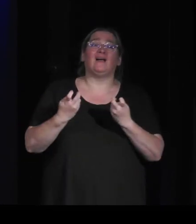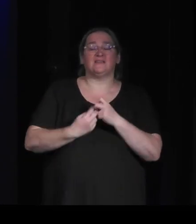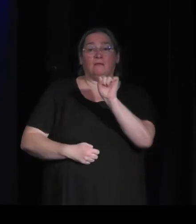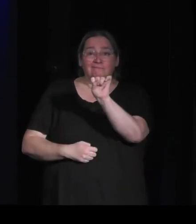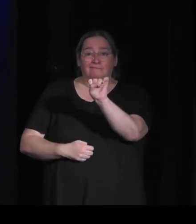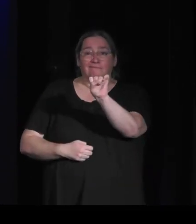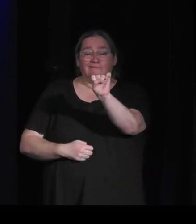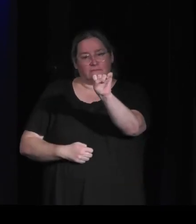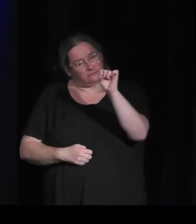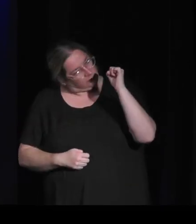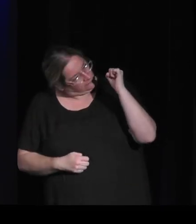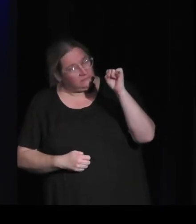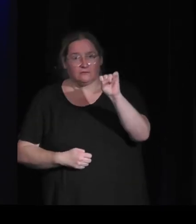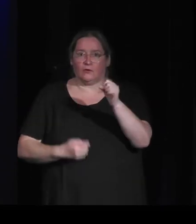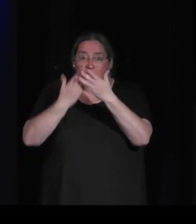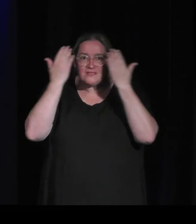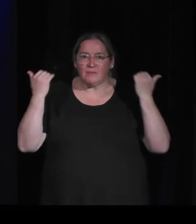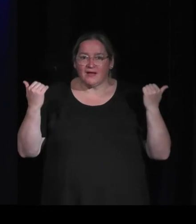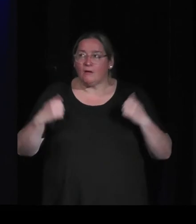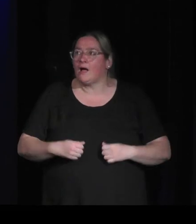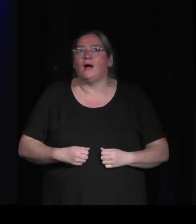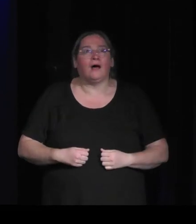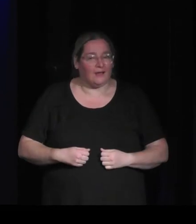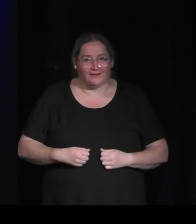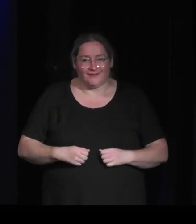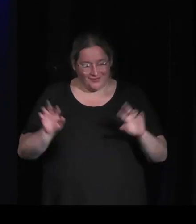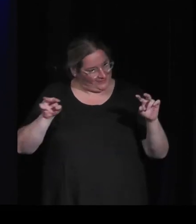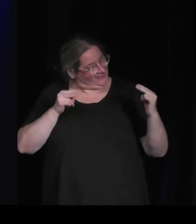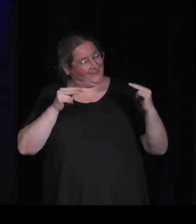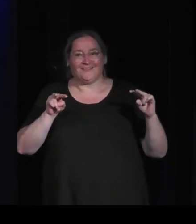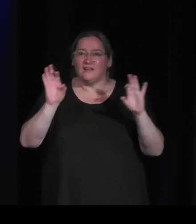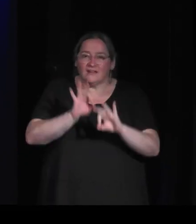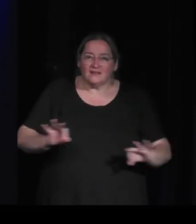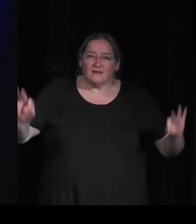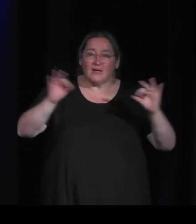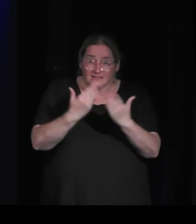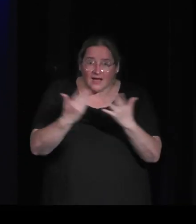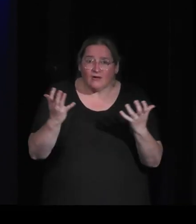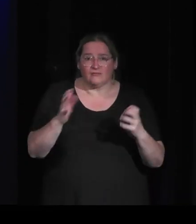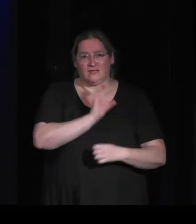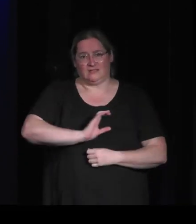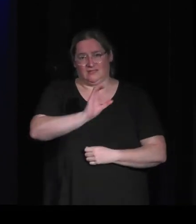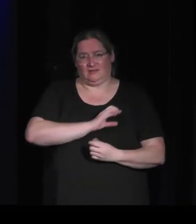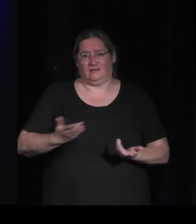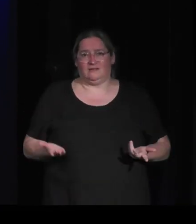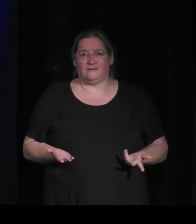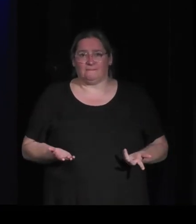donc on ne partage pas ce moment d'intimité avec eux et donc nous on a envie d'essayer on est en train d'essayer de voir